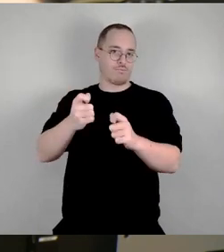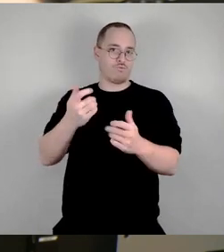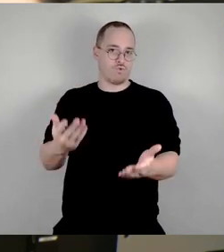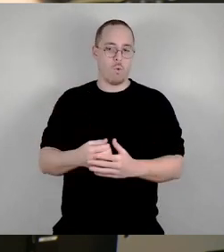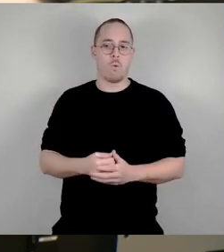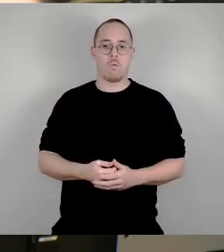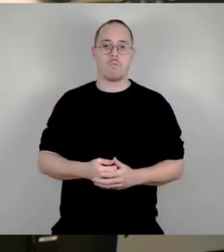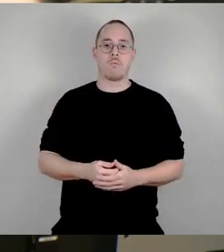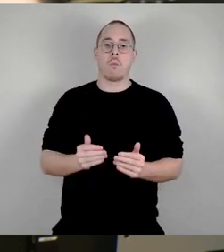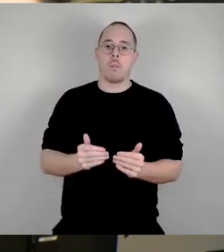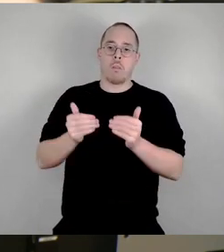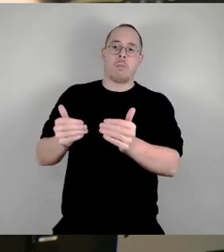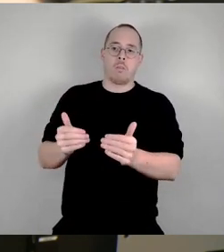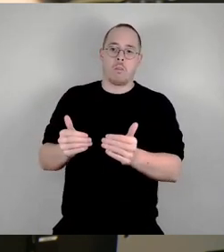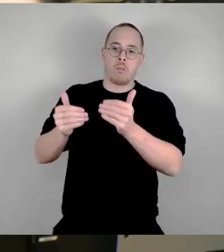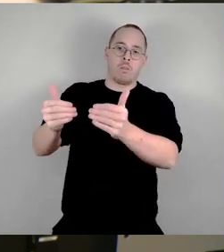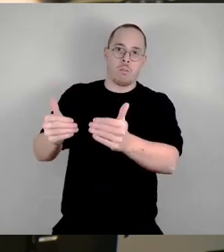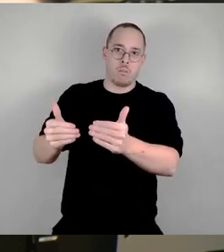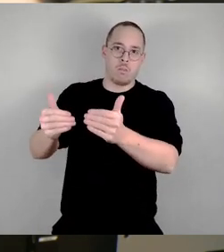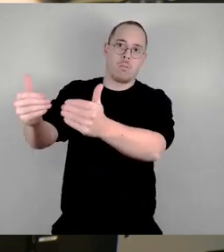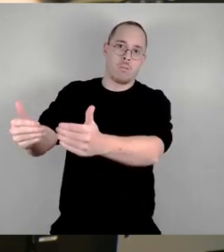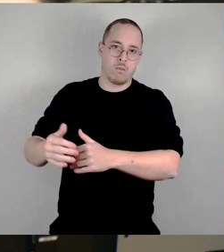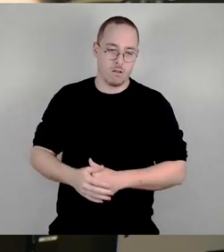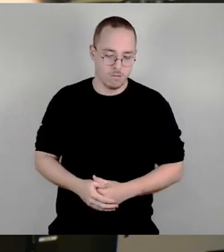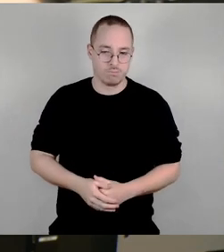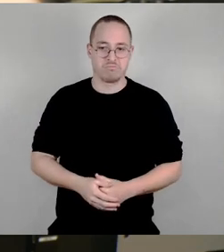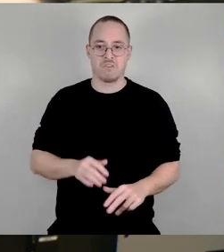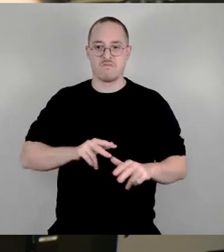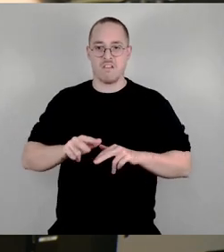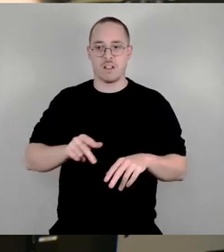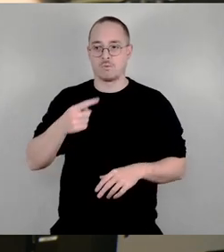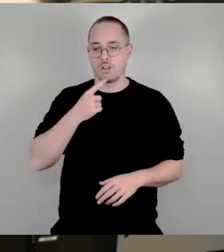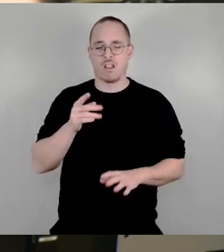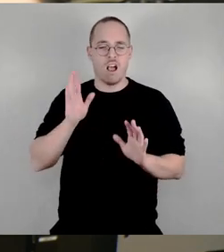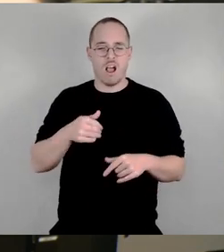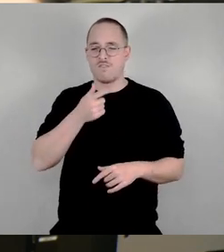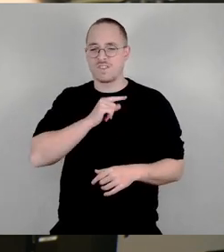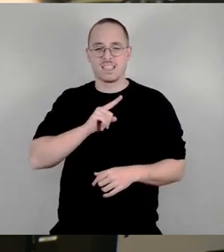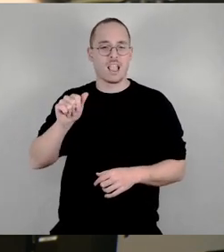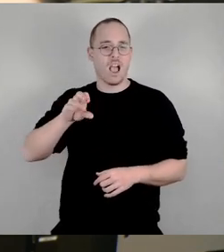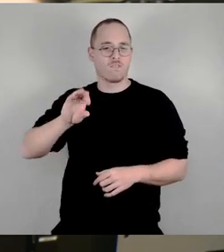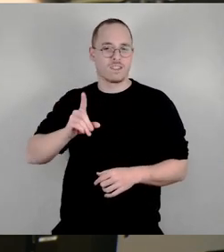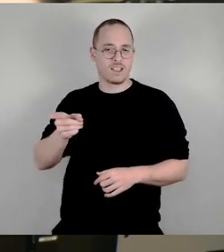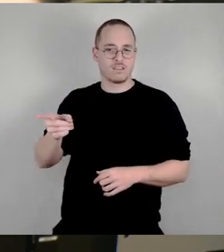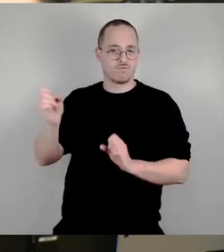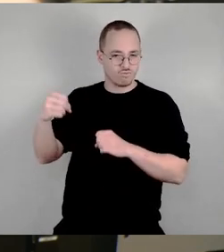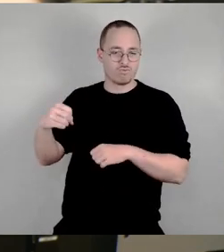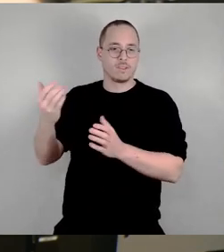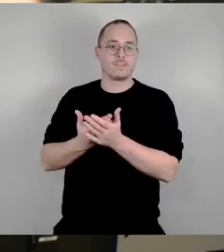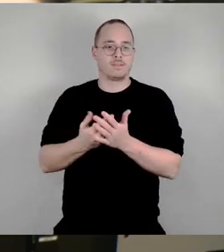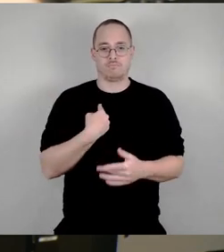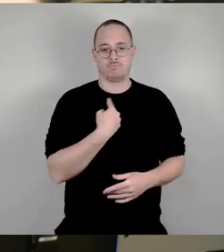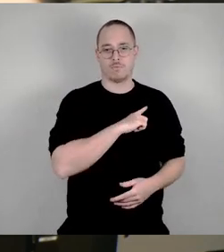wo die Verwaltung sich dann genötigt sah, damit man nicht der AfD zustimmen muss, eine Vorlage zu erarbeiten, die absehbar war durch